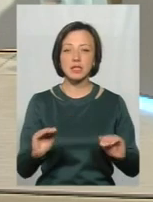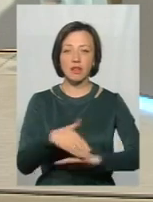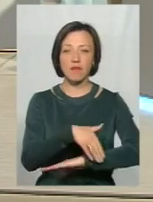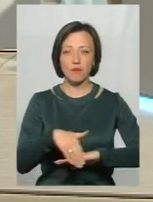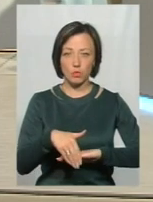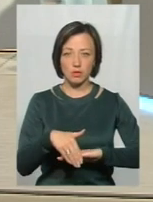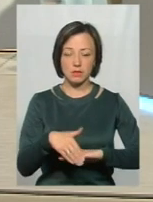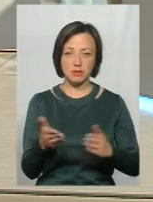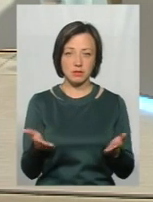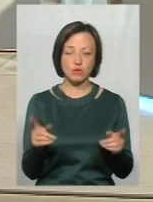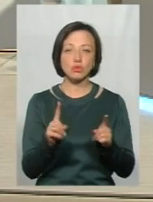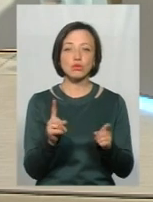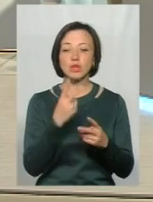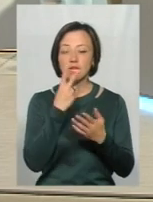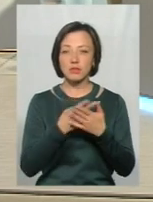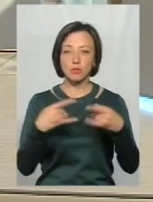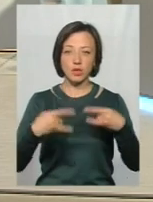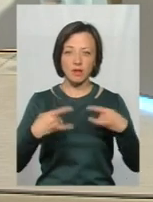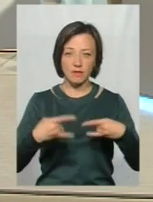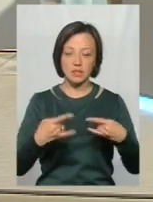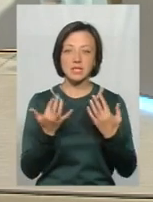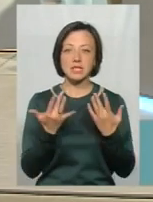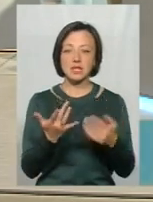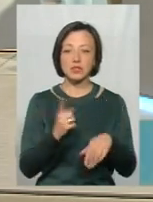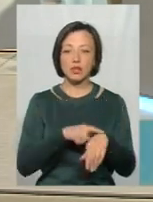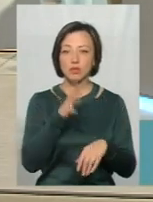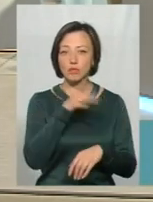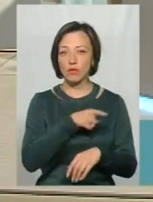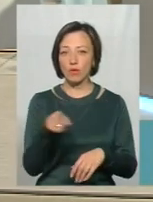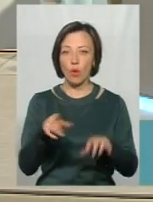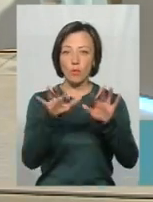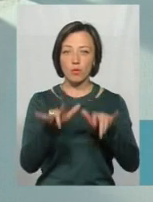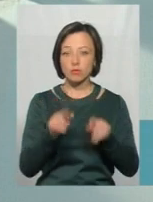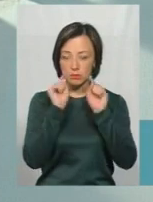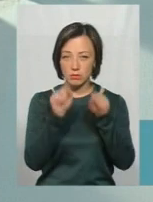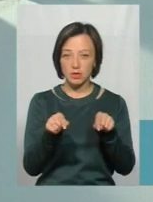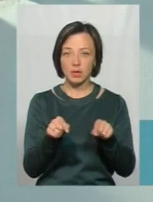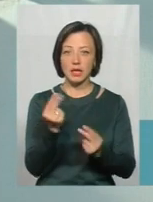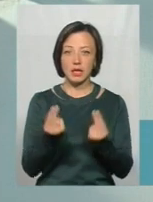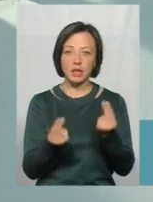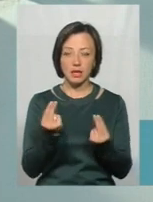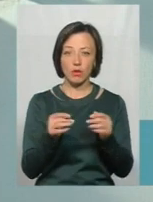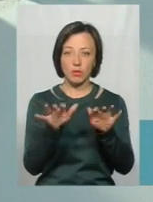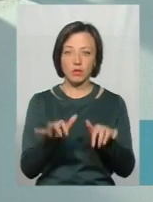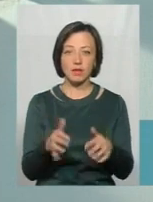вулиці, що вони дивляться по телевізору, скільки вони часу проводять в комп'ютерах, наприклад, комп'ютерні ігри, де стріляють,